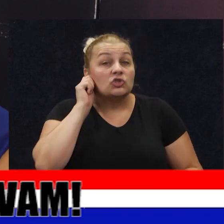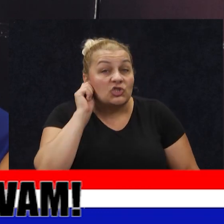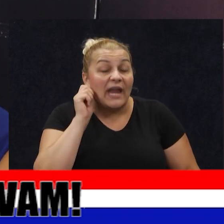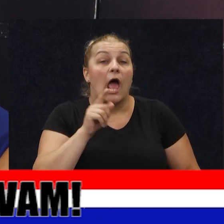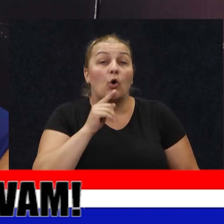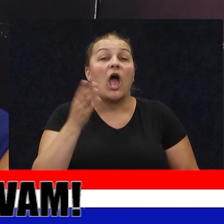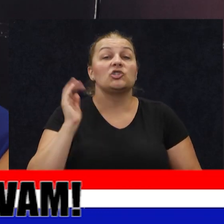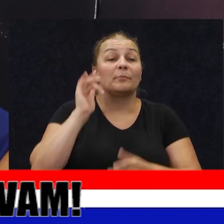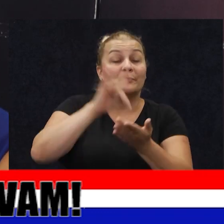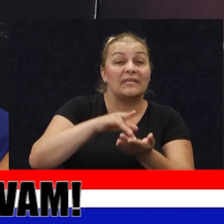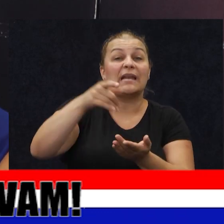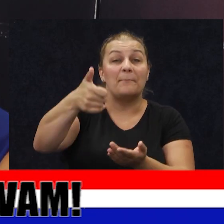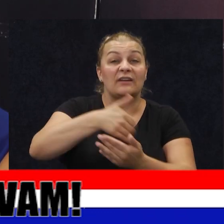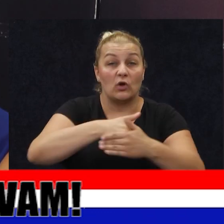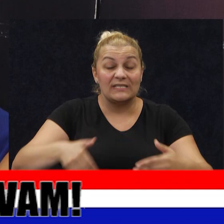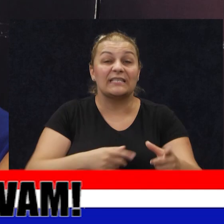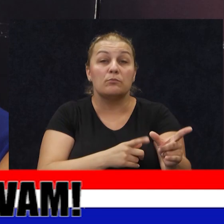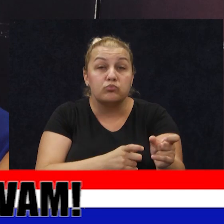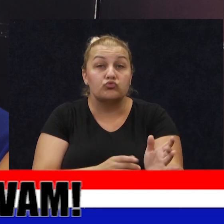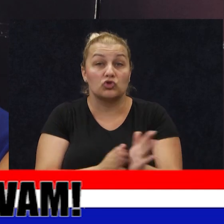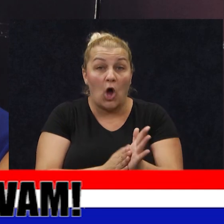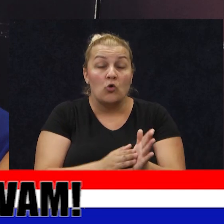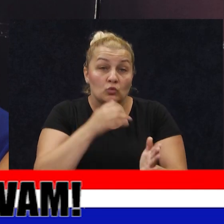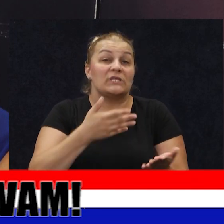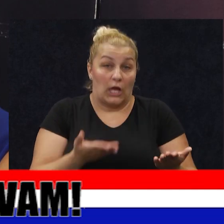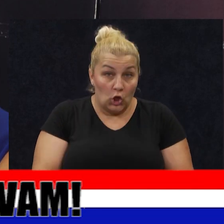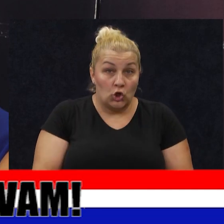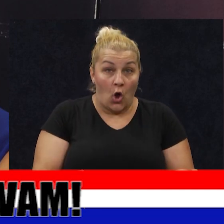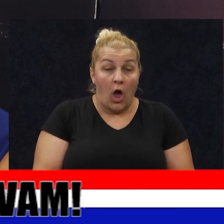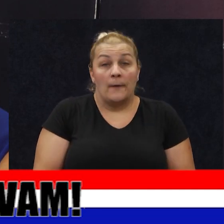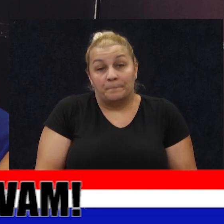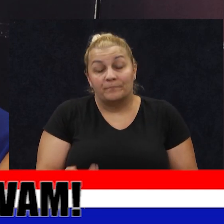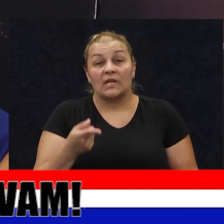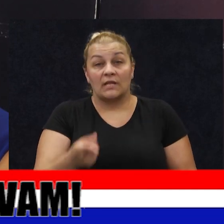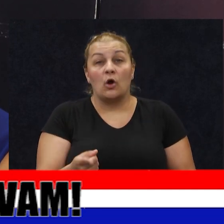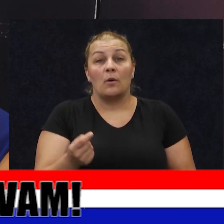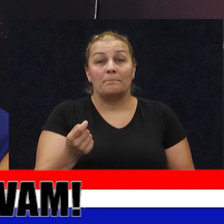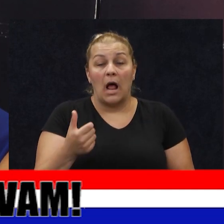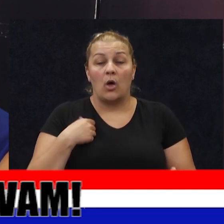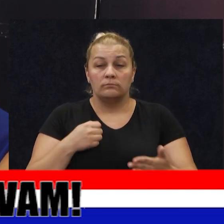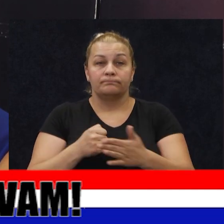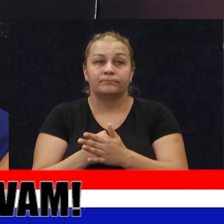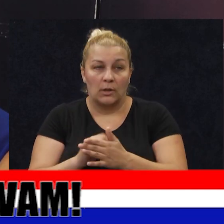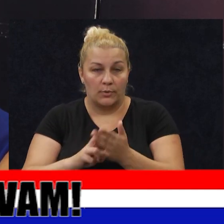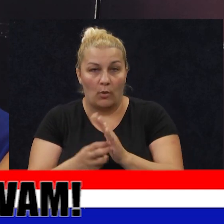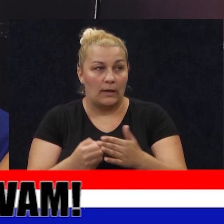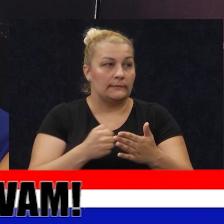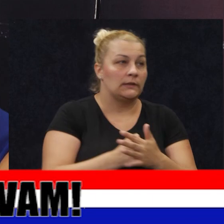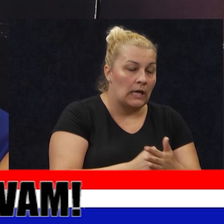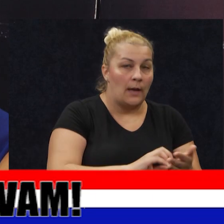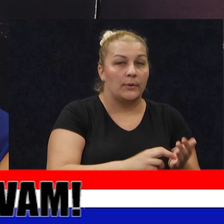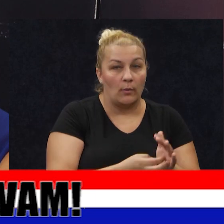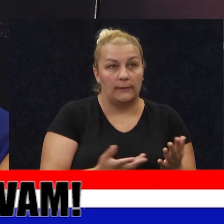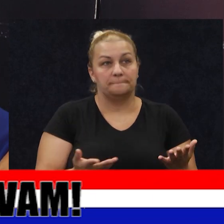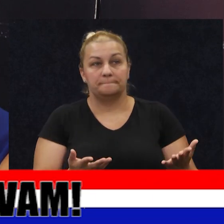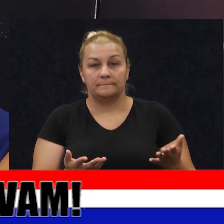će bi na prvoj crti, puška u ruci i to. I, ovaj, tako malo je sam nalazila na te probleme po splitu i